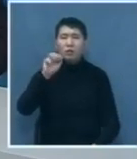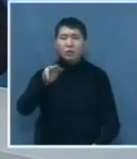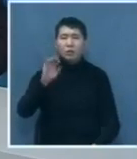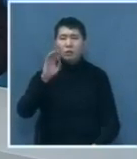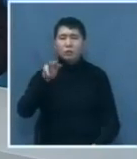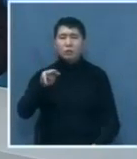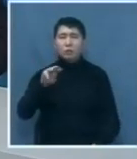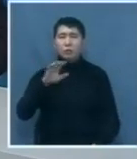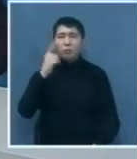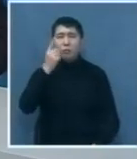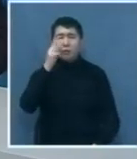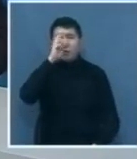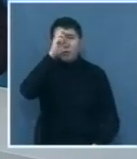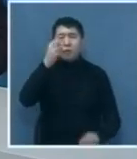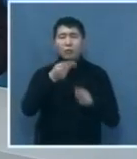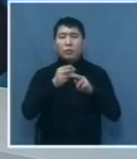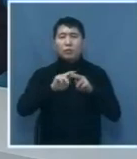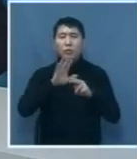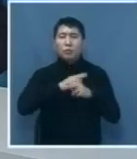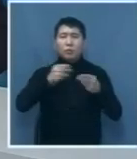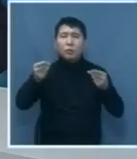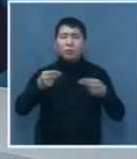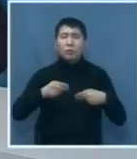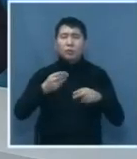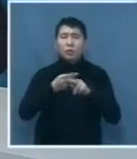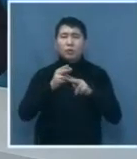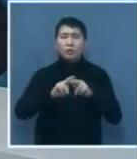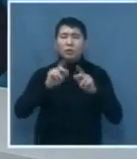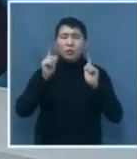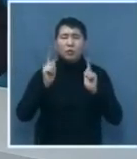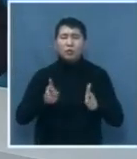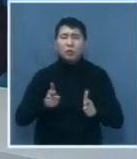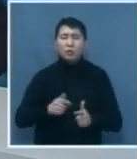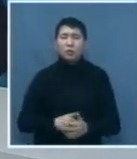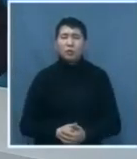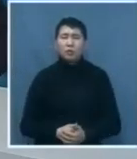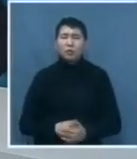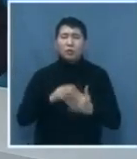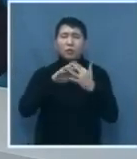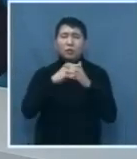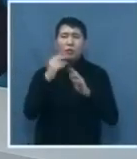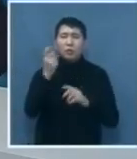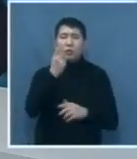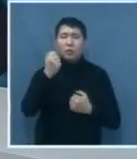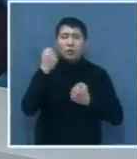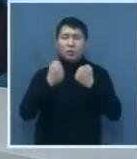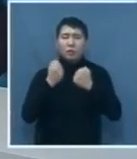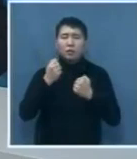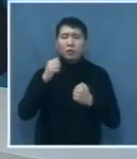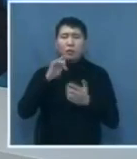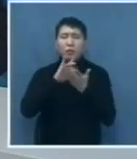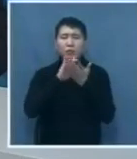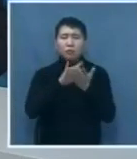подписано подобное соглашение. Среди перспективных направлений сотрудничество – сельское хозяйство, легкая промышленность, транспорт, логистика, туризм.